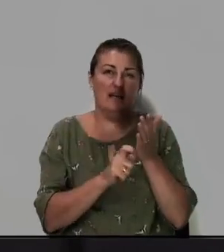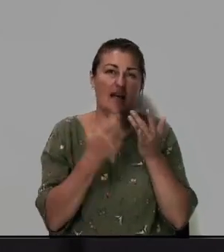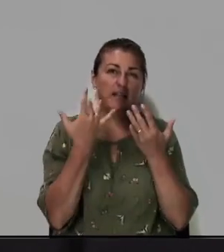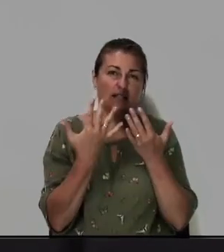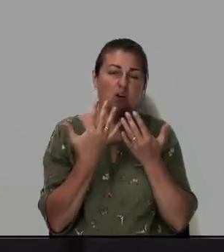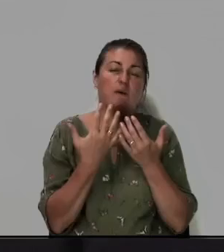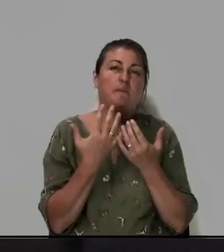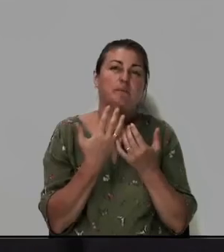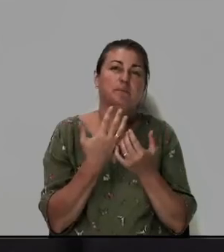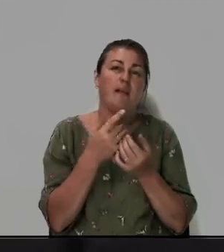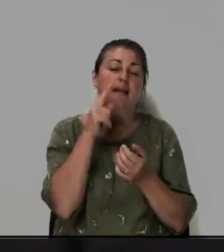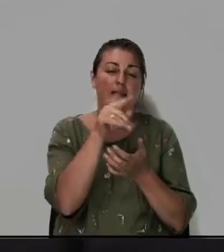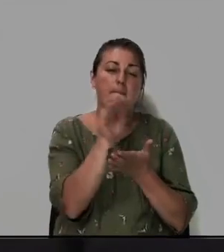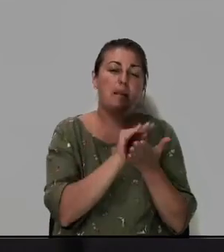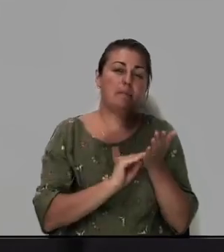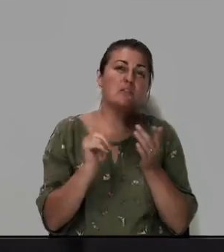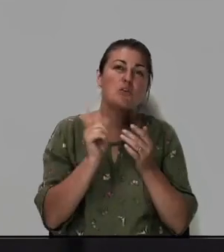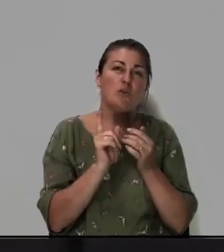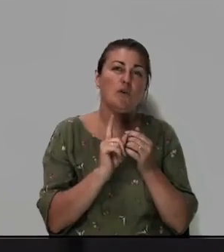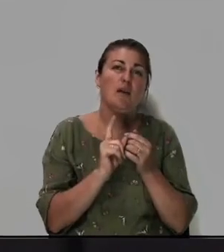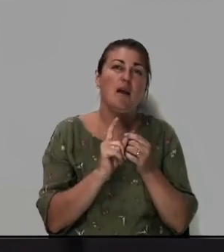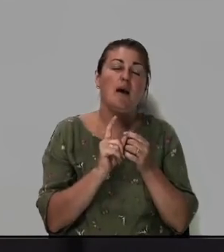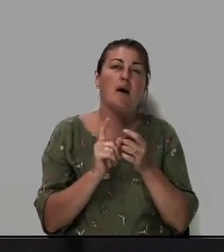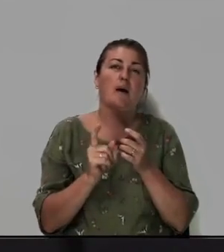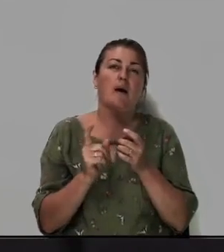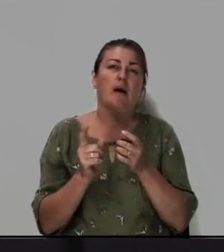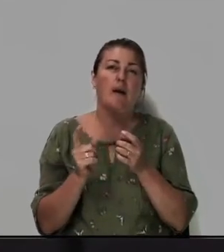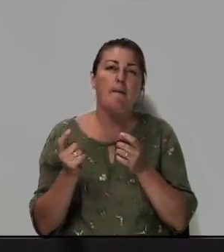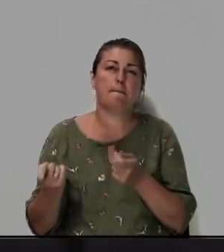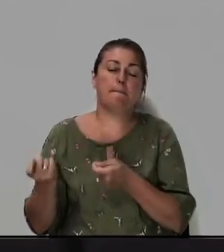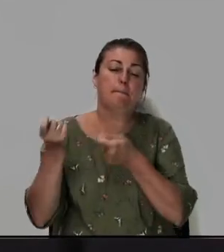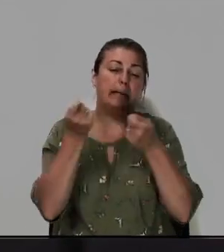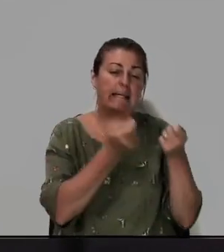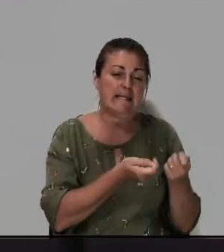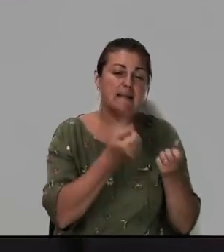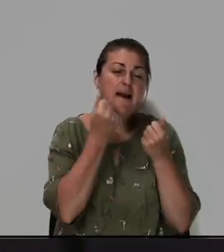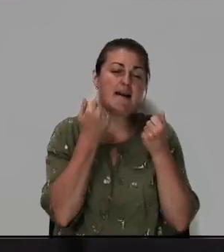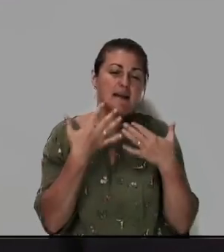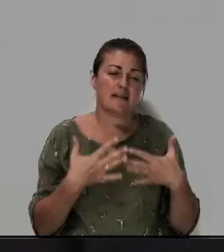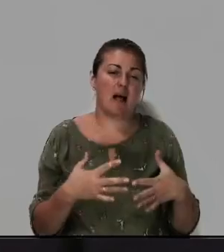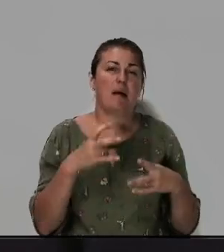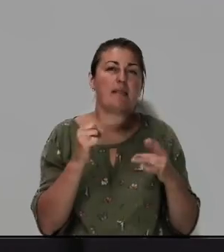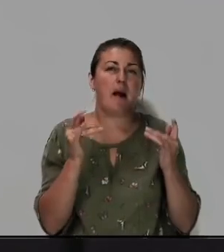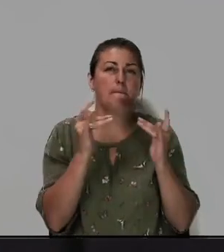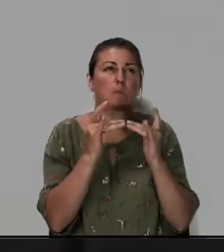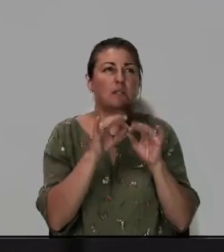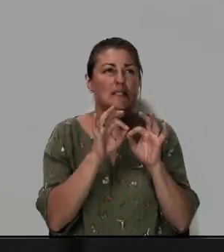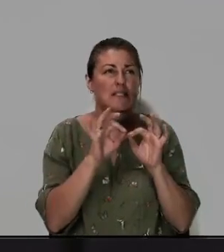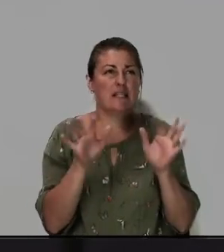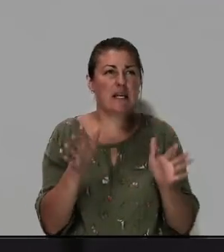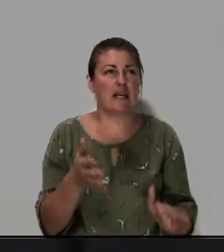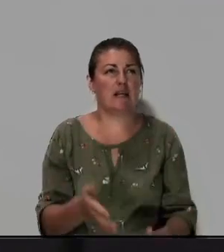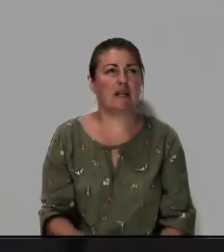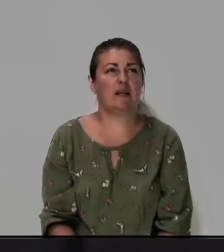там написано что принесли расслабленного на постель мы знаем в другом месте